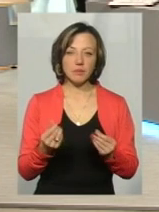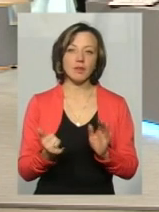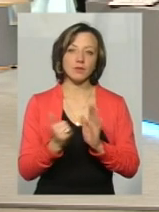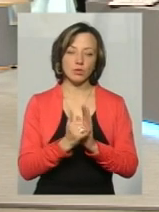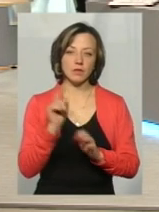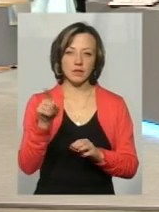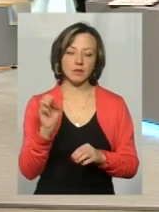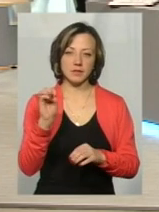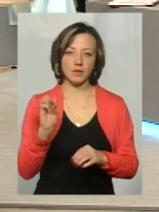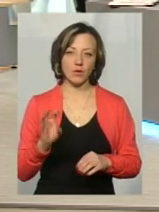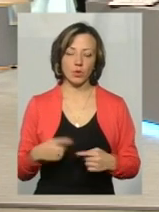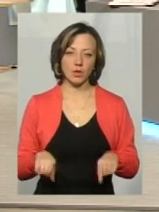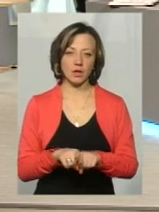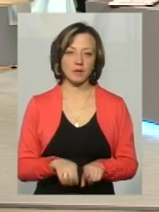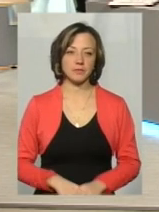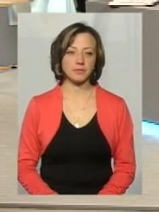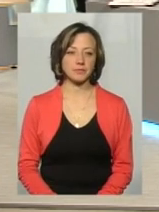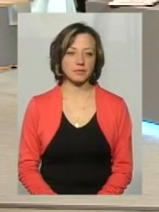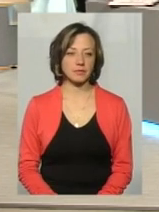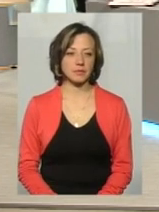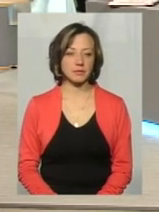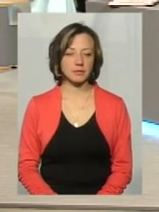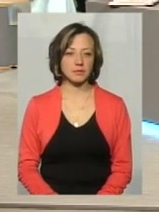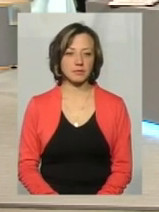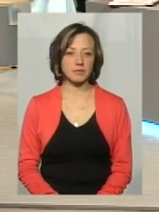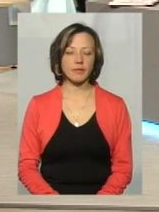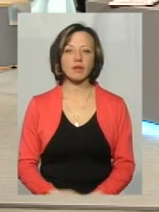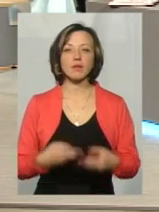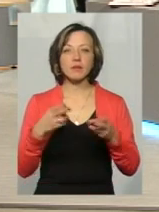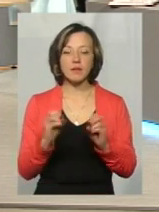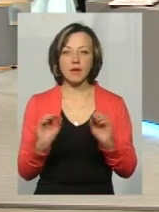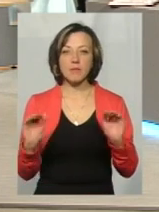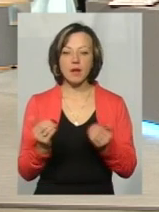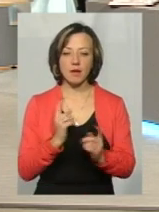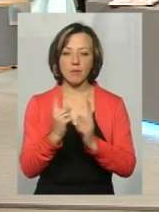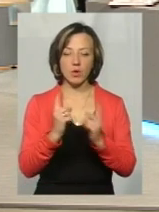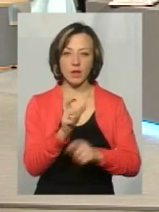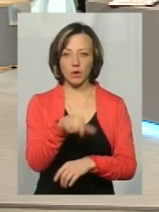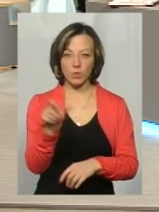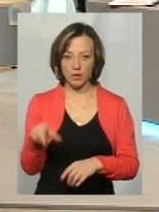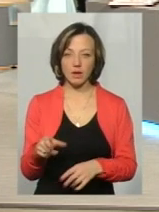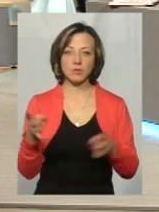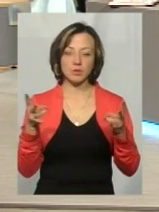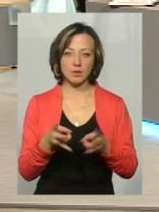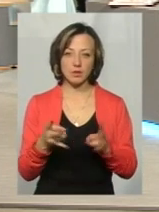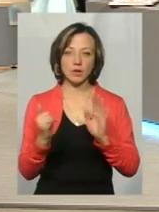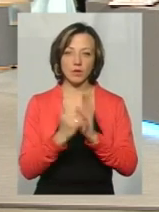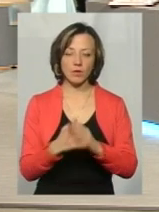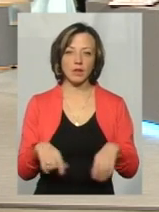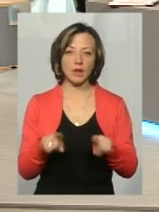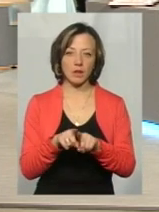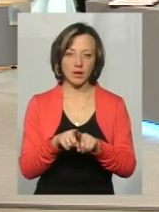встановили там такий світофор. Тобто, скажімо, де малий потік пішохідів, туди доцільно встановлювати такий